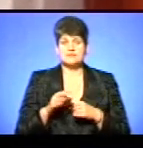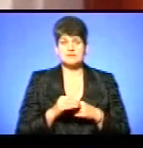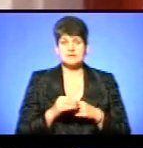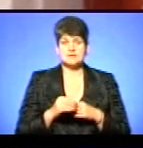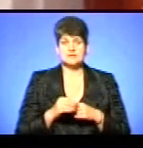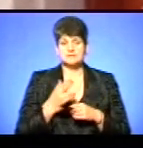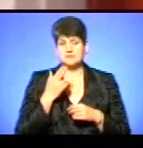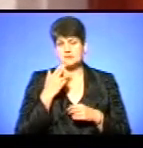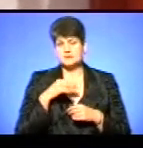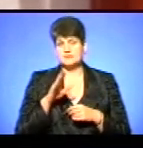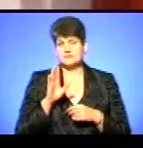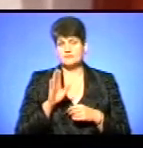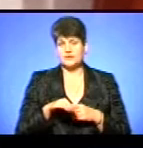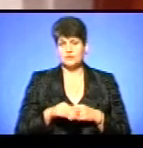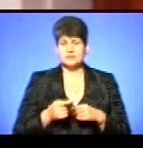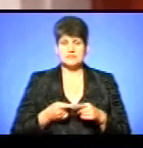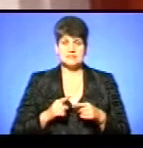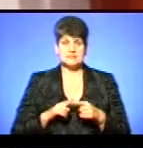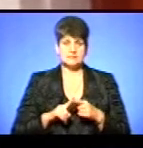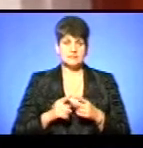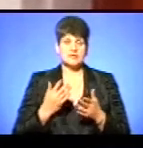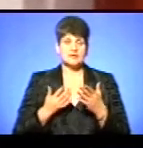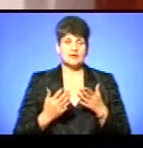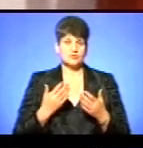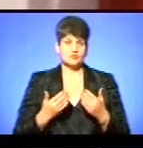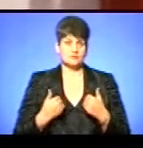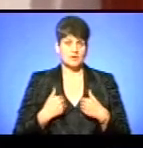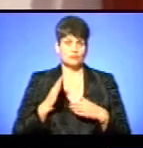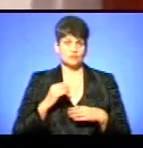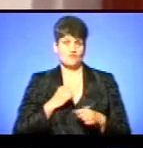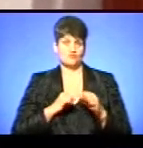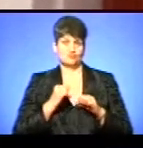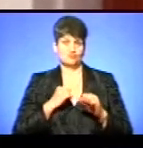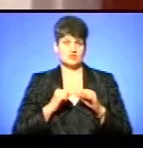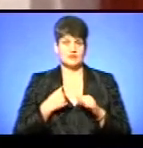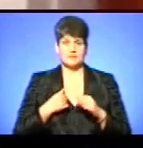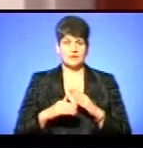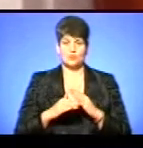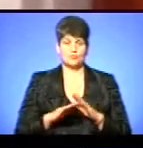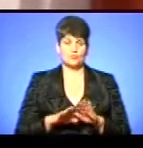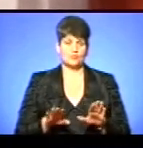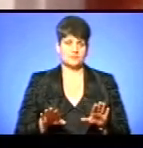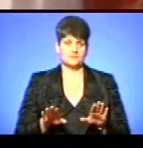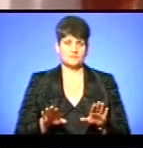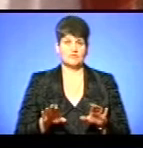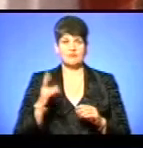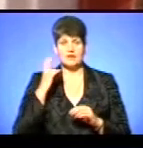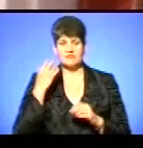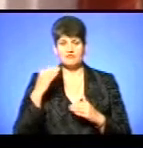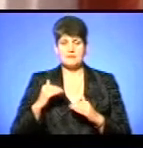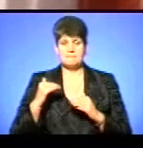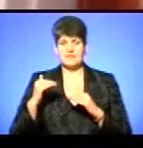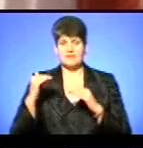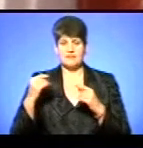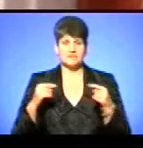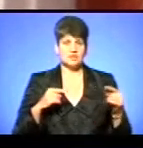змиритися з тим, тому що якщо ми будемо змущатися, то нам нічого не поможе. Ну, вже в Києві підняли, в інших